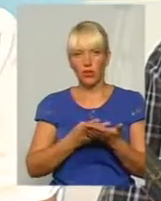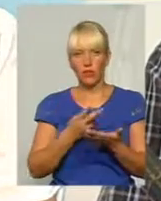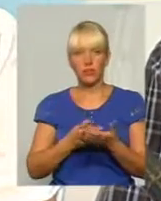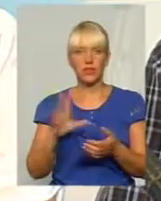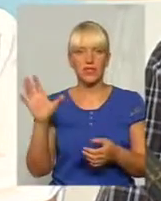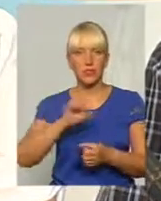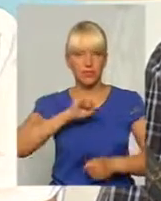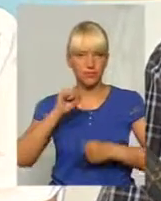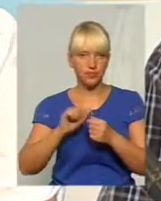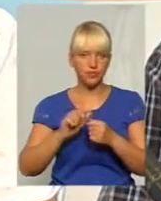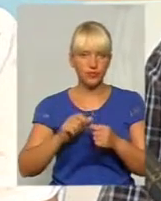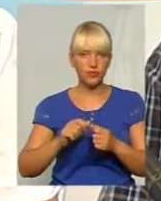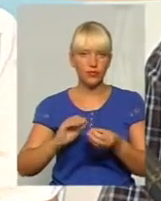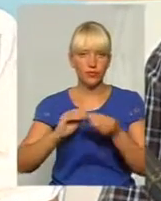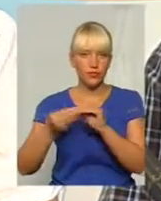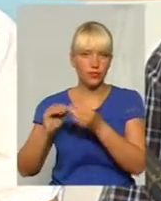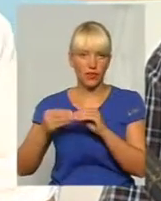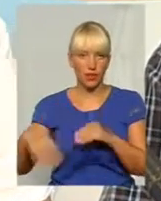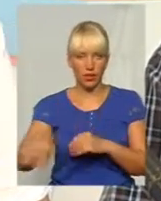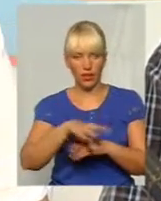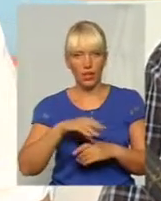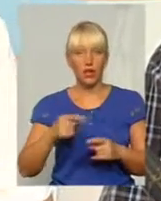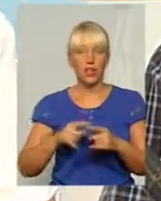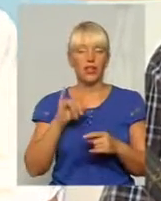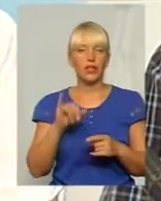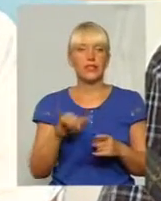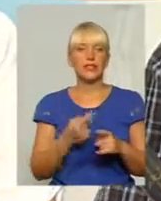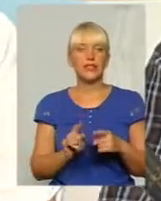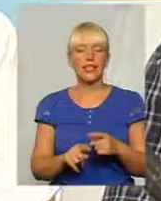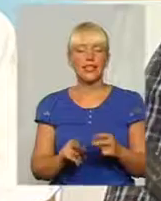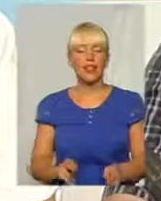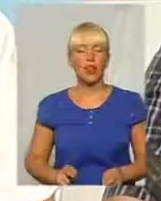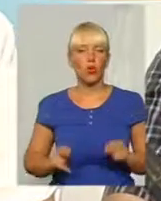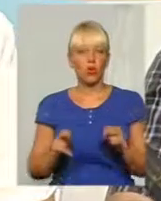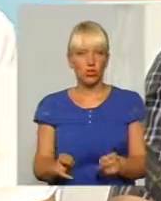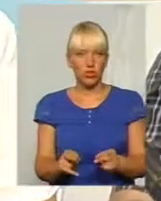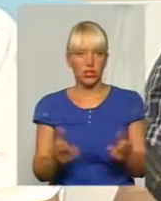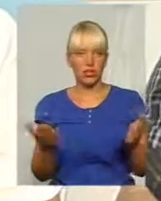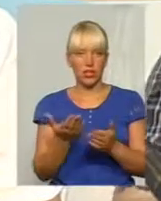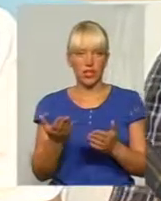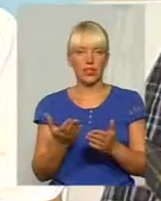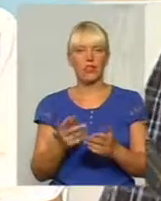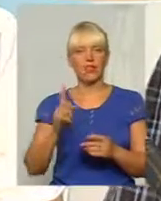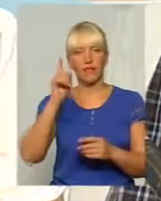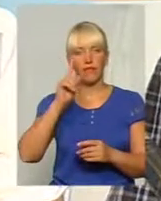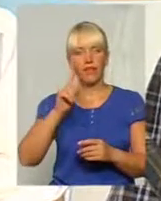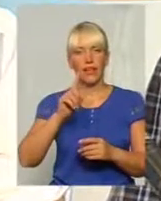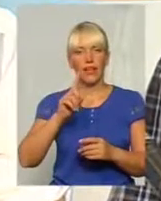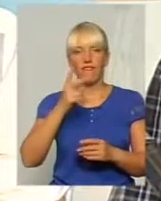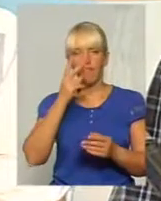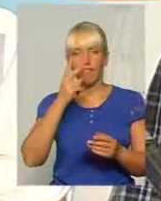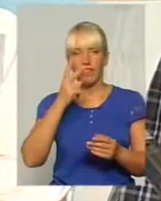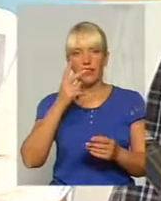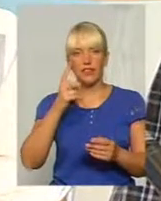Ви добре сказали, що це злочин, який став відомий завдяки електронному